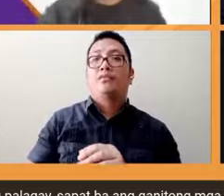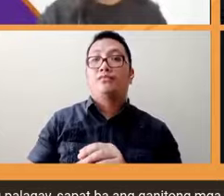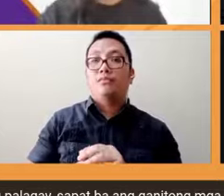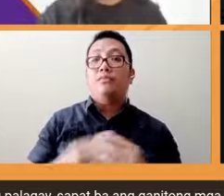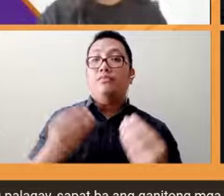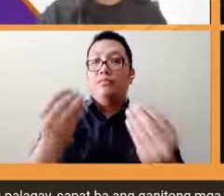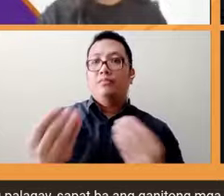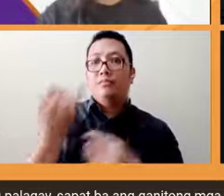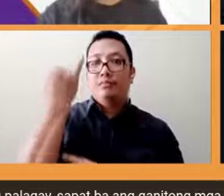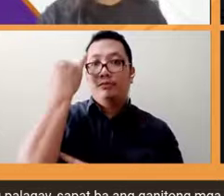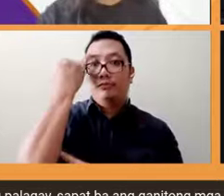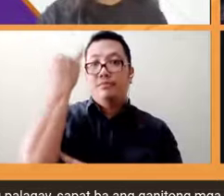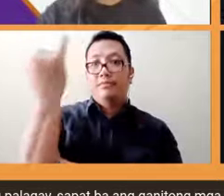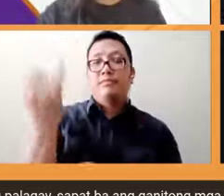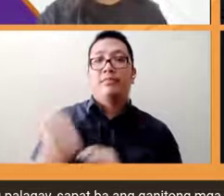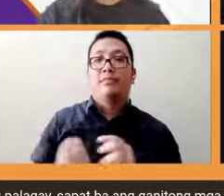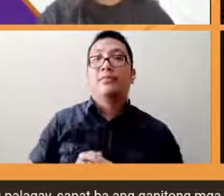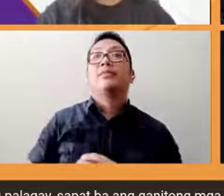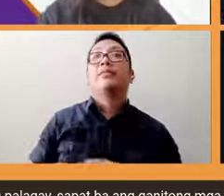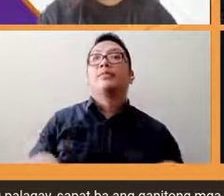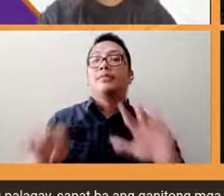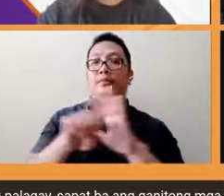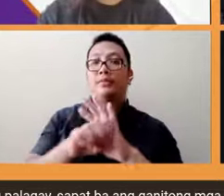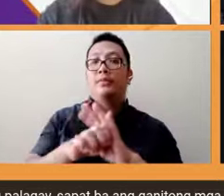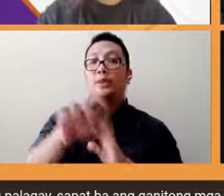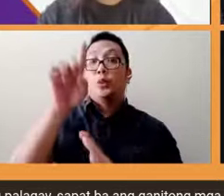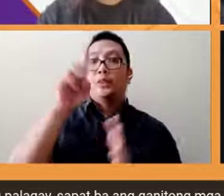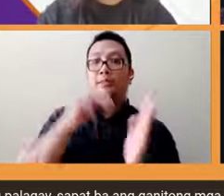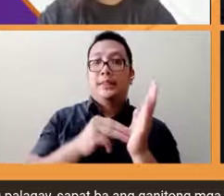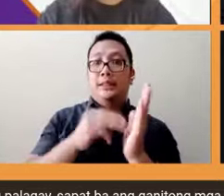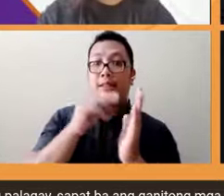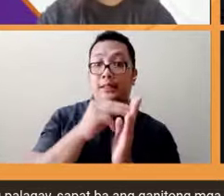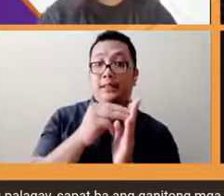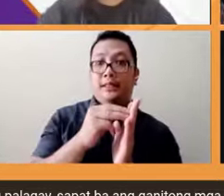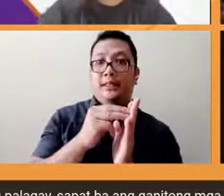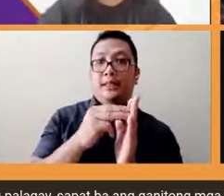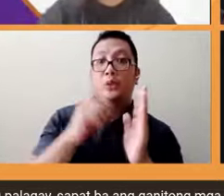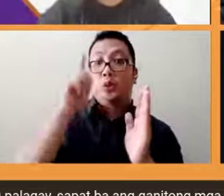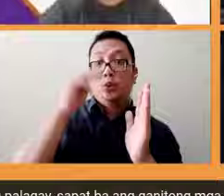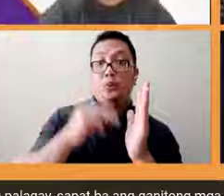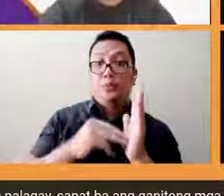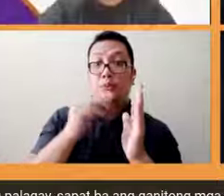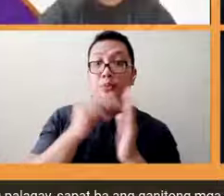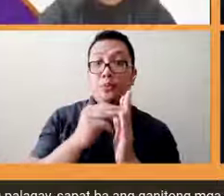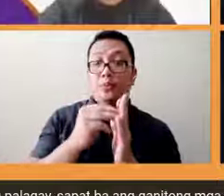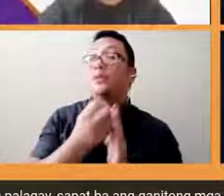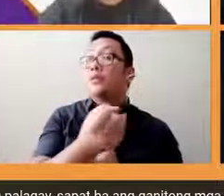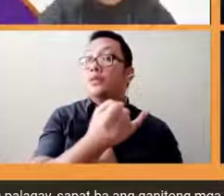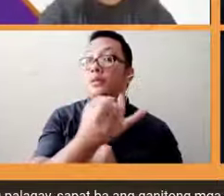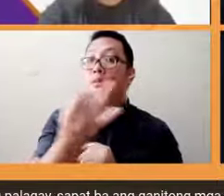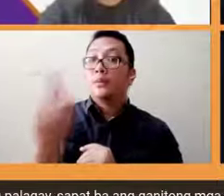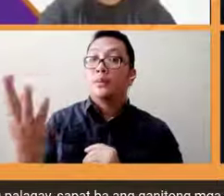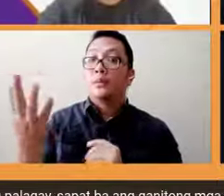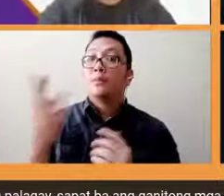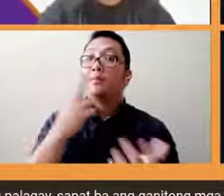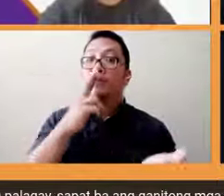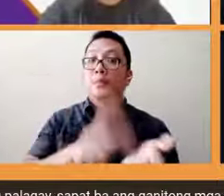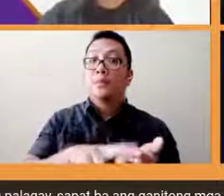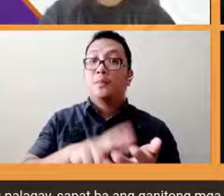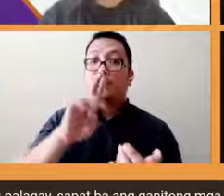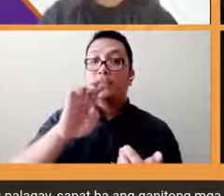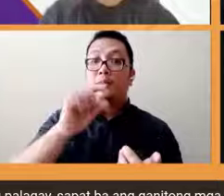figure halimbawa we have 1 million yung 1 million po na yan ilan kaya ang naristo dyan sa voting